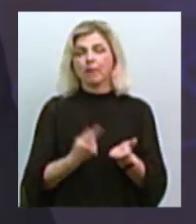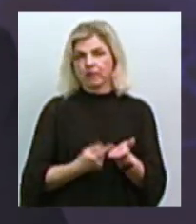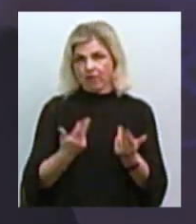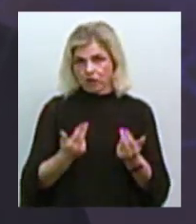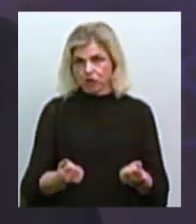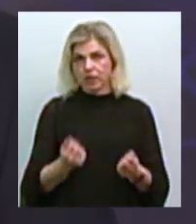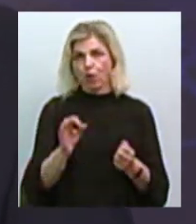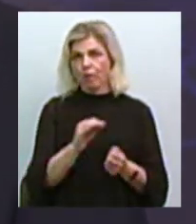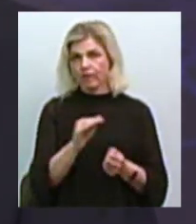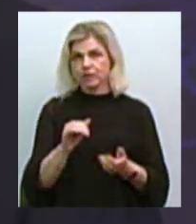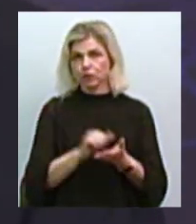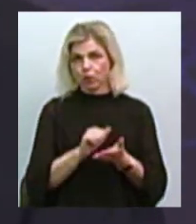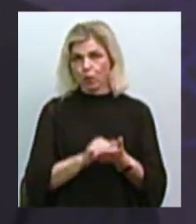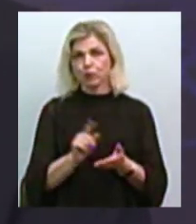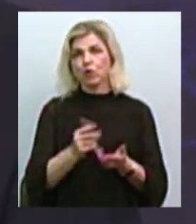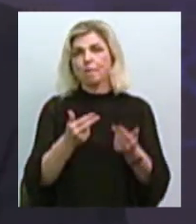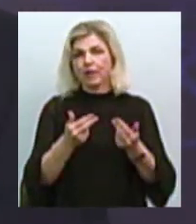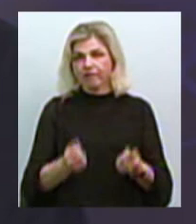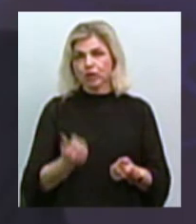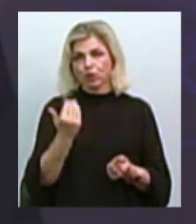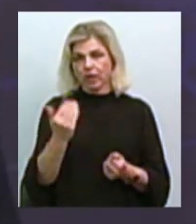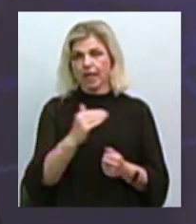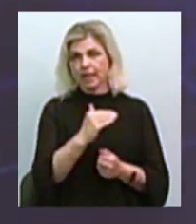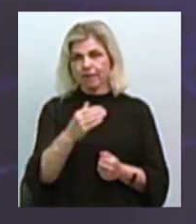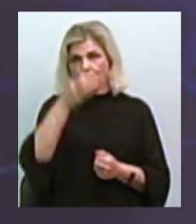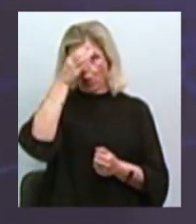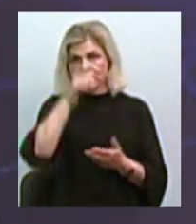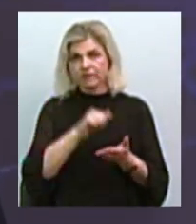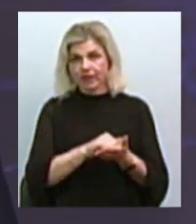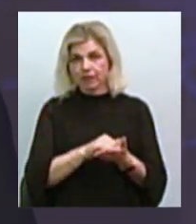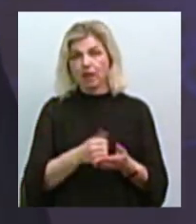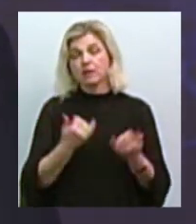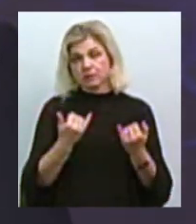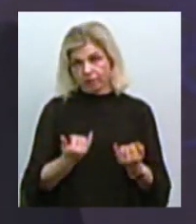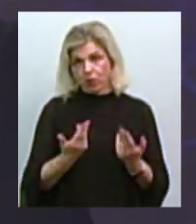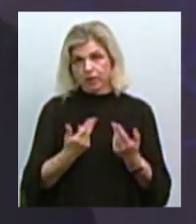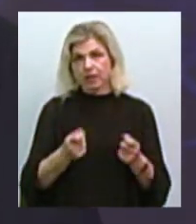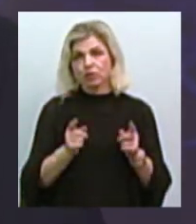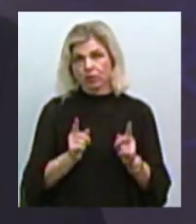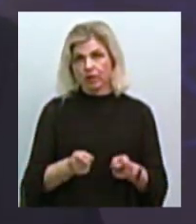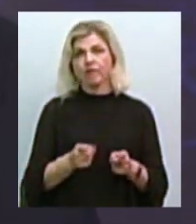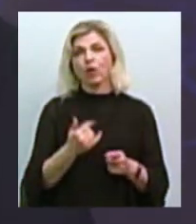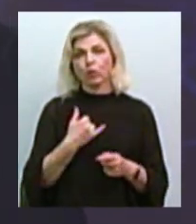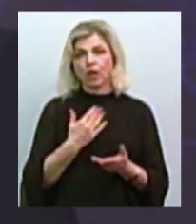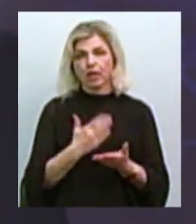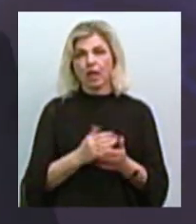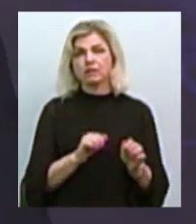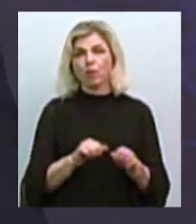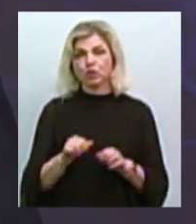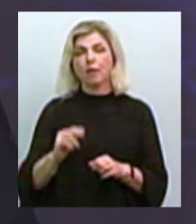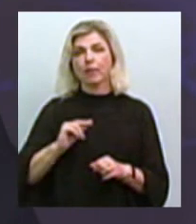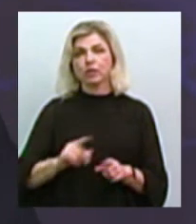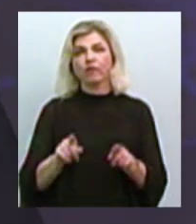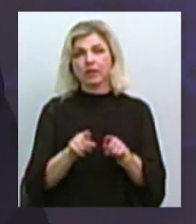офіційного документу, який підтверджує її рівень освіти. На сьогодні дійсно так, ми маємо можливість працювати з такими людьми,